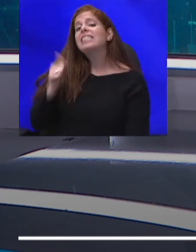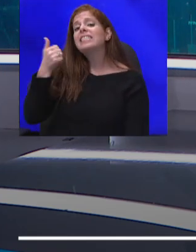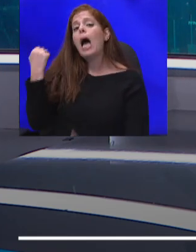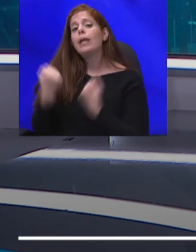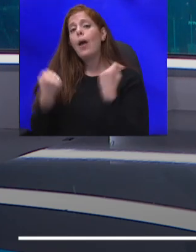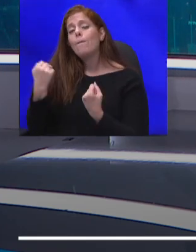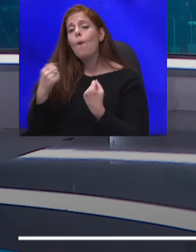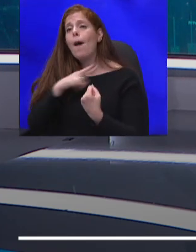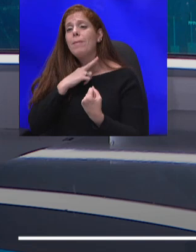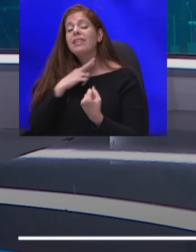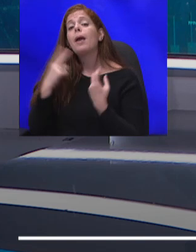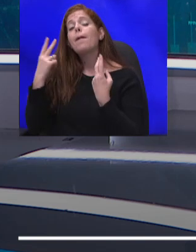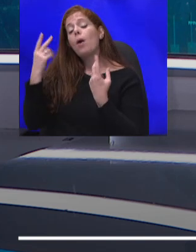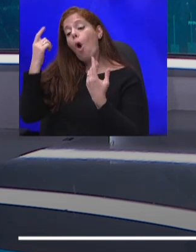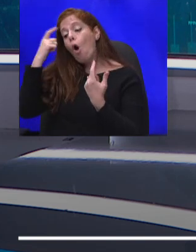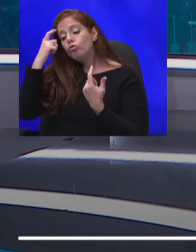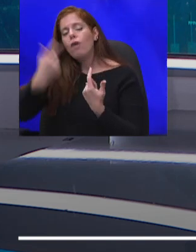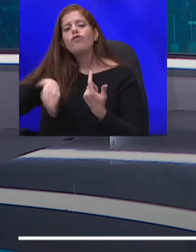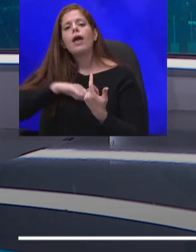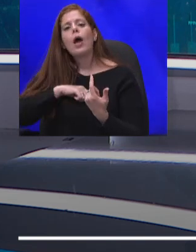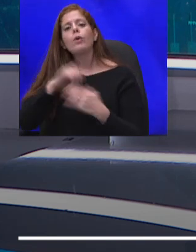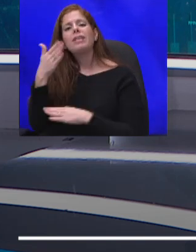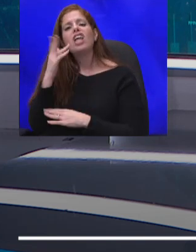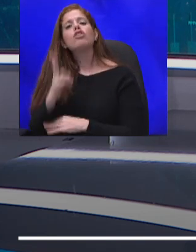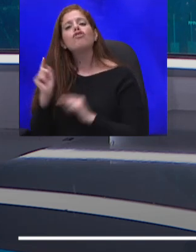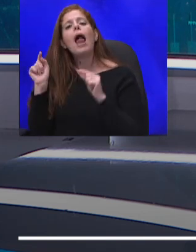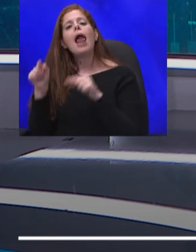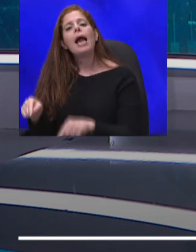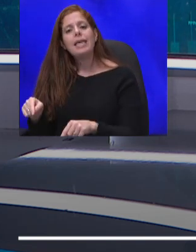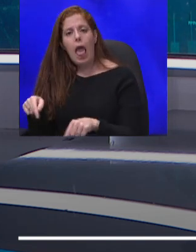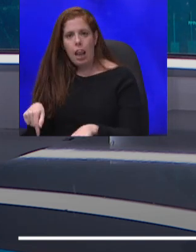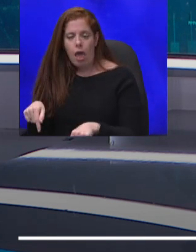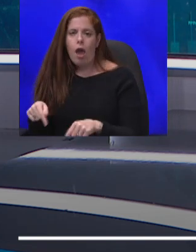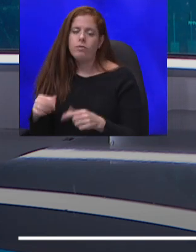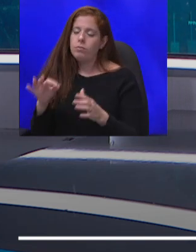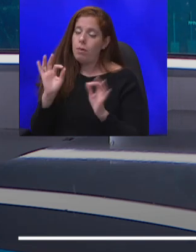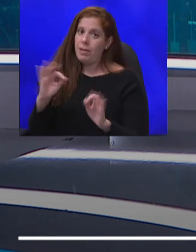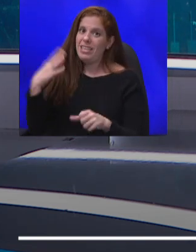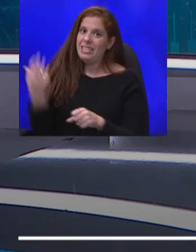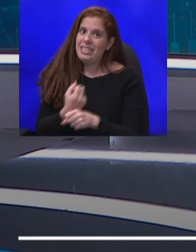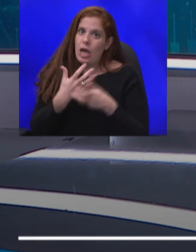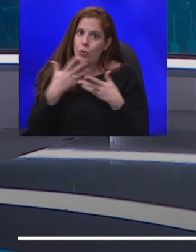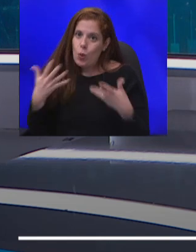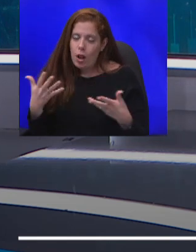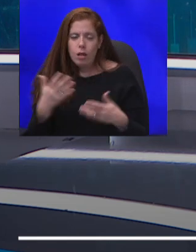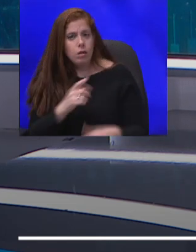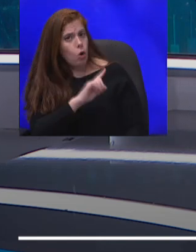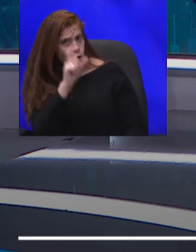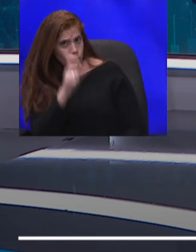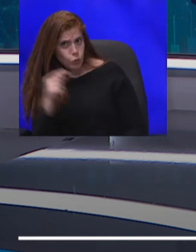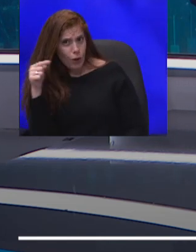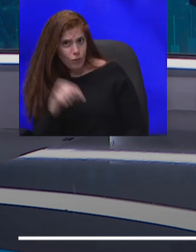שניתן להגיע אליה. זה באמת הישה גדול, סוף סוף נתוני התחלוה שלנו. יגיע, אנחנו לא מקבלים תיירים, אבל ניתן.